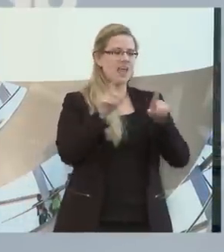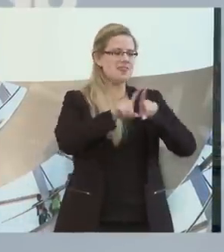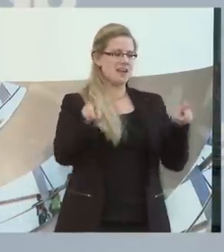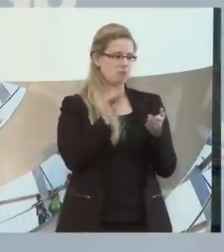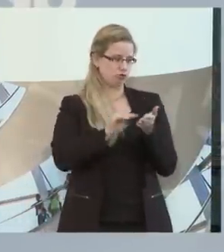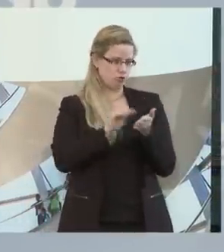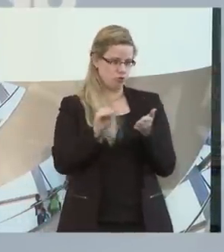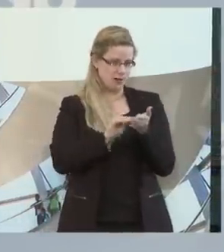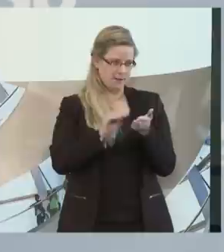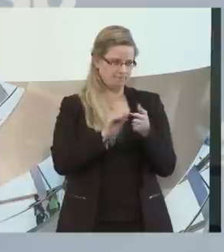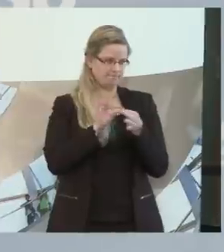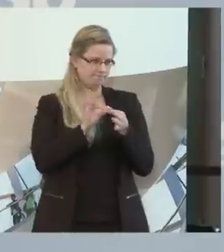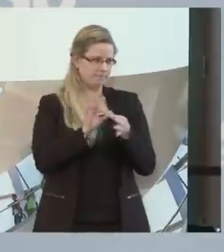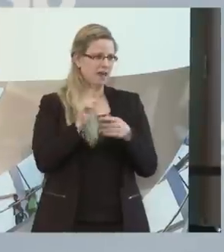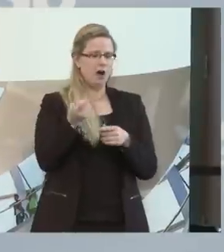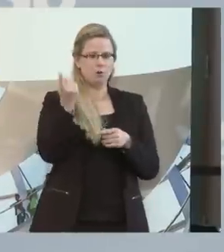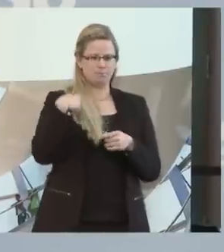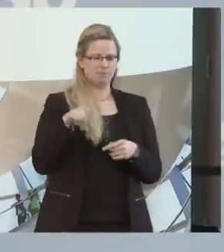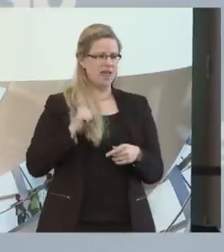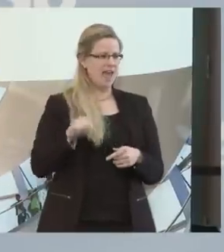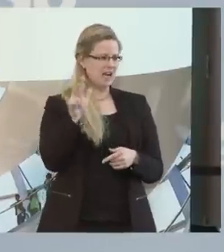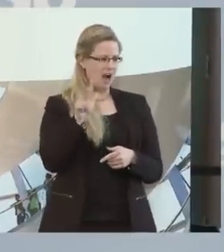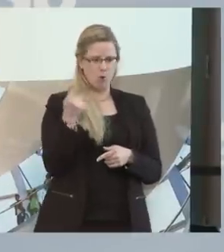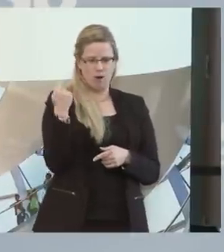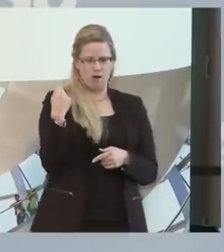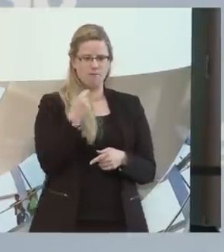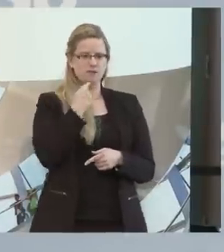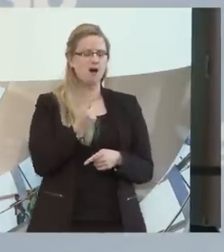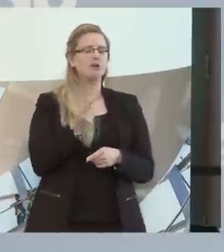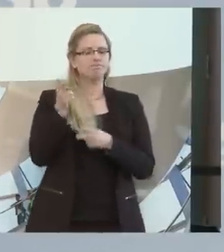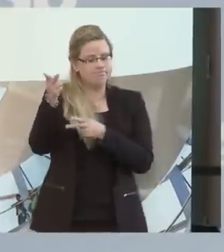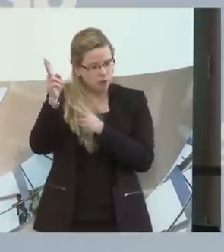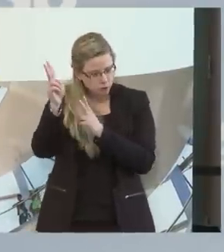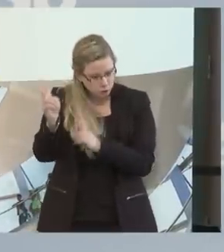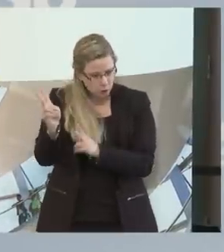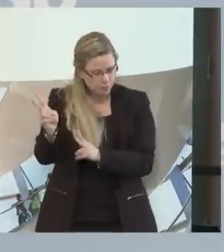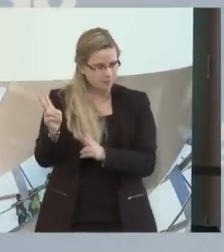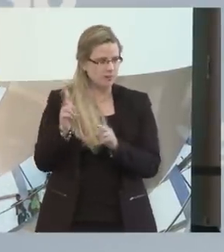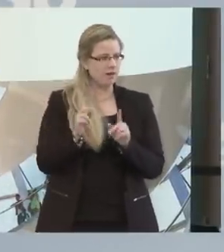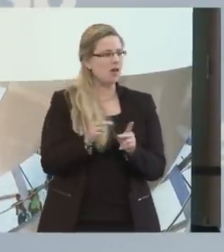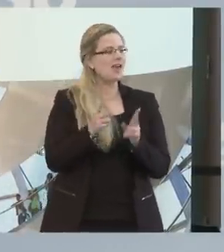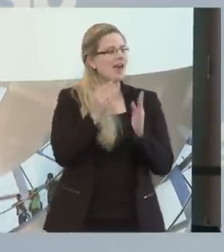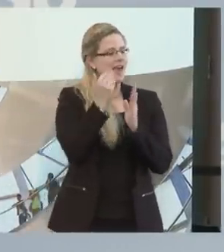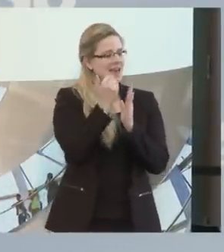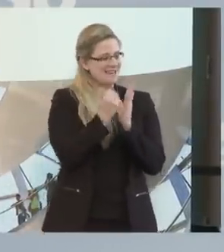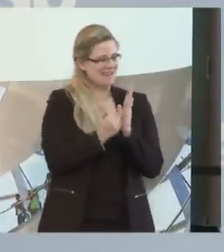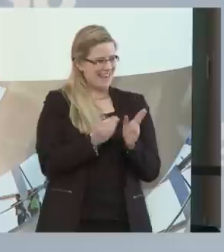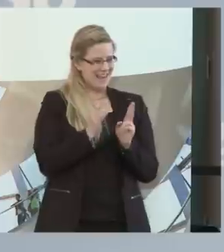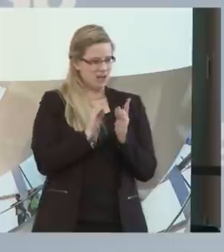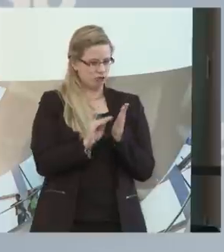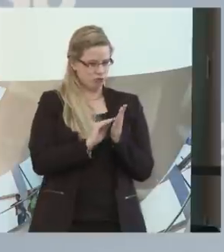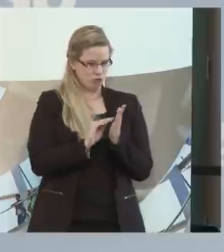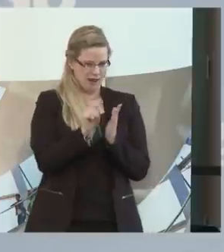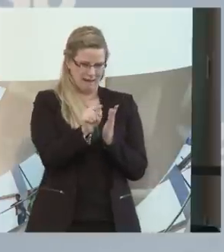auf etwas anknüpfen, was Herr Kauder vorhin gesagt hat. Ich bin auch der Ansicht, dass bevor die Regelschule bei uns nicht richtig